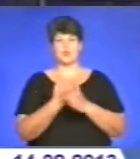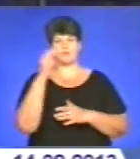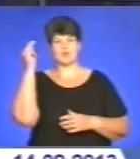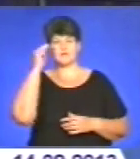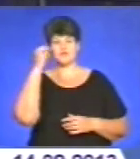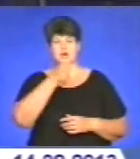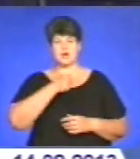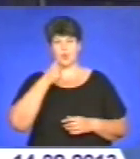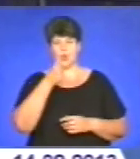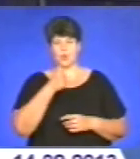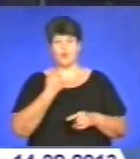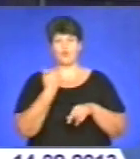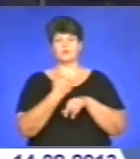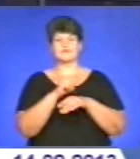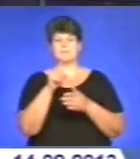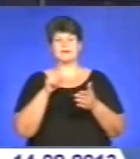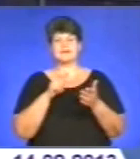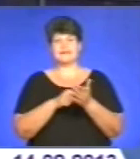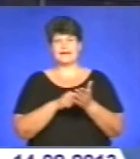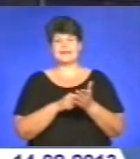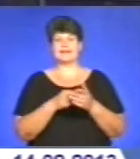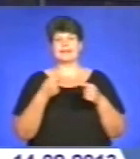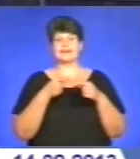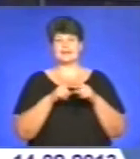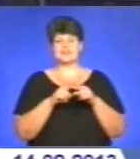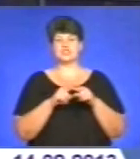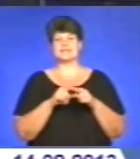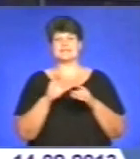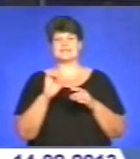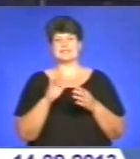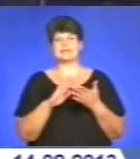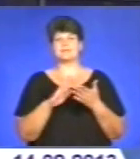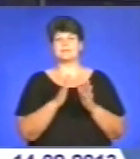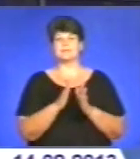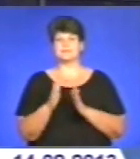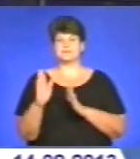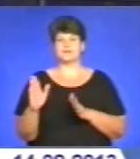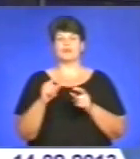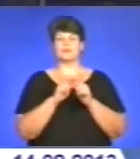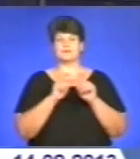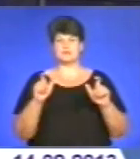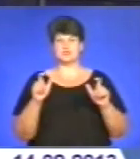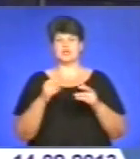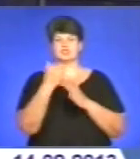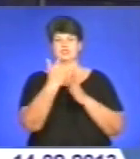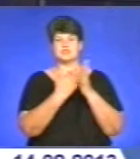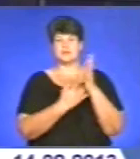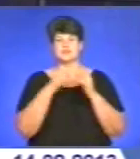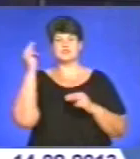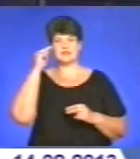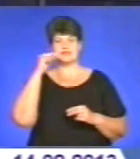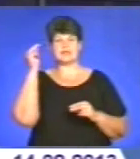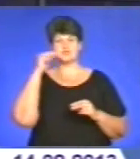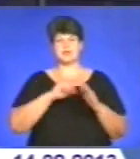року. Головні питання – технічний та санітарний стан приміщень, укомплектований штат учителів, навчальна база та